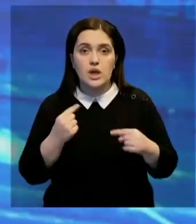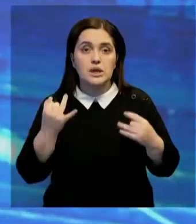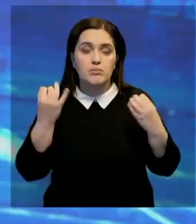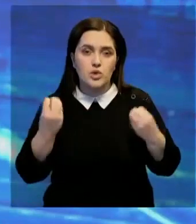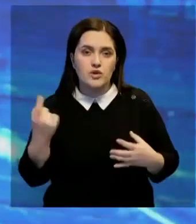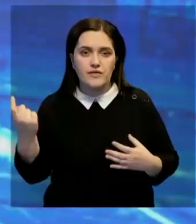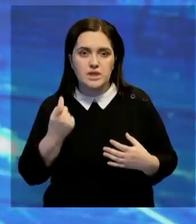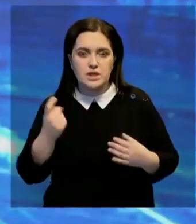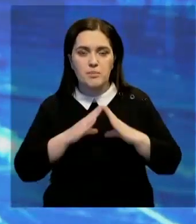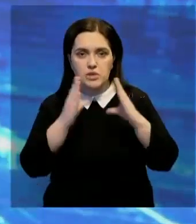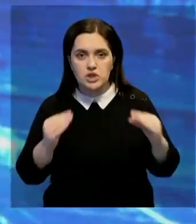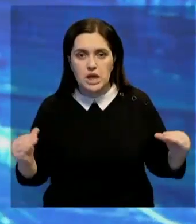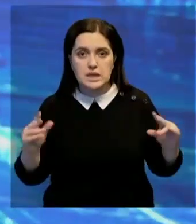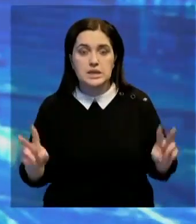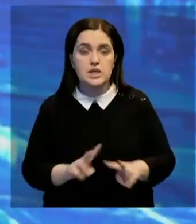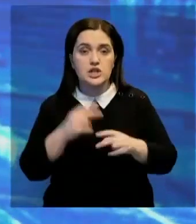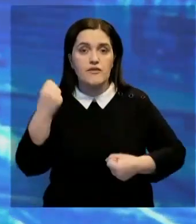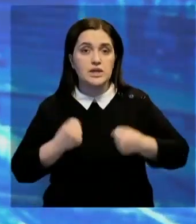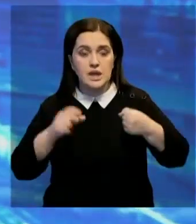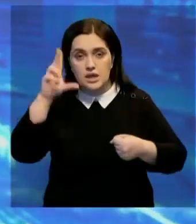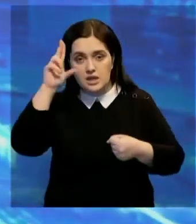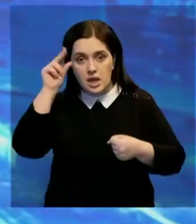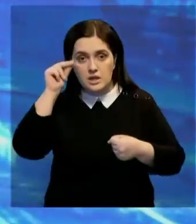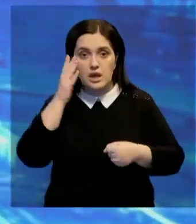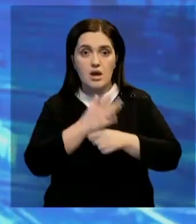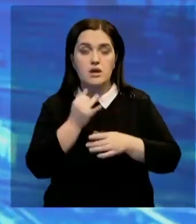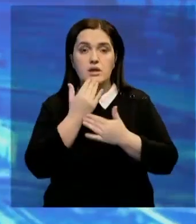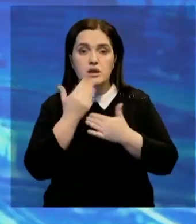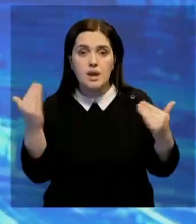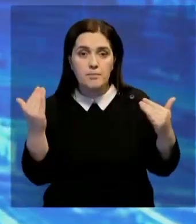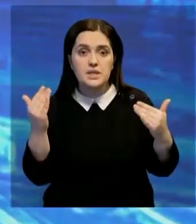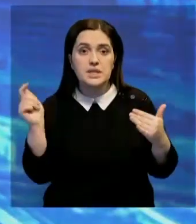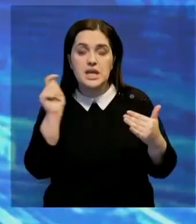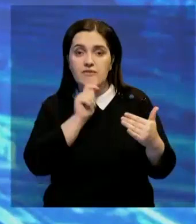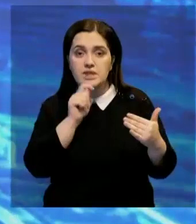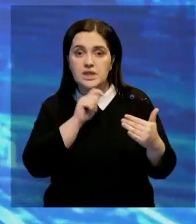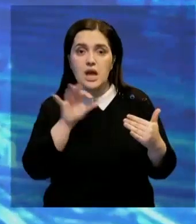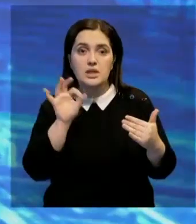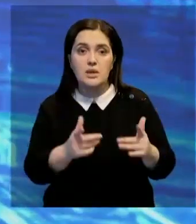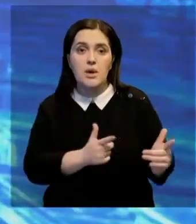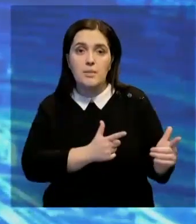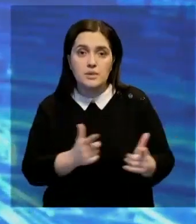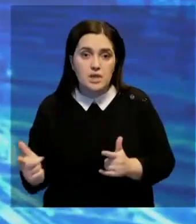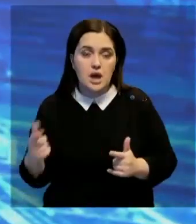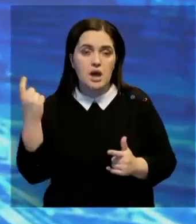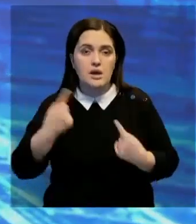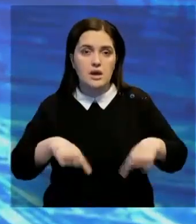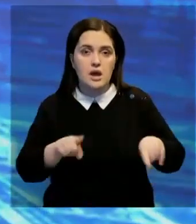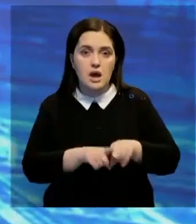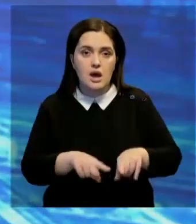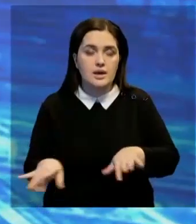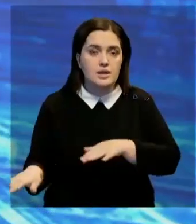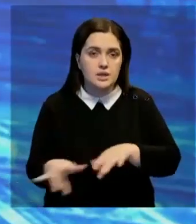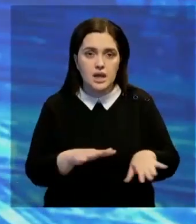друга и просто владельцы машин. Столичные водители к дате, которая выпадает на последнее воскресенье октября, подготовились